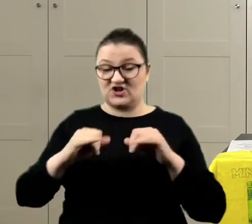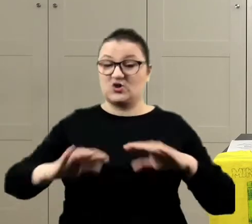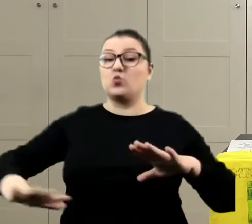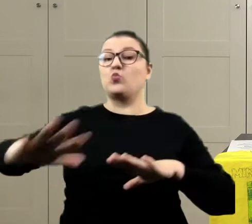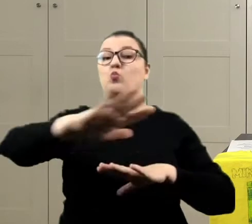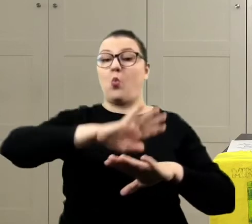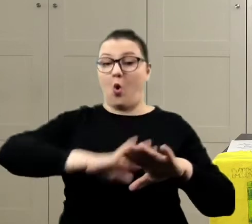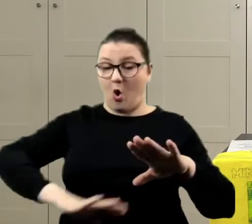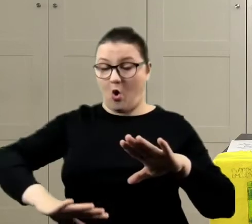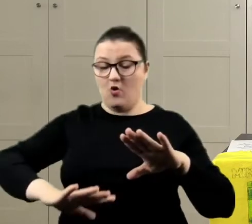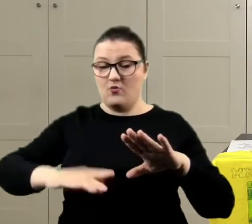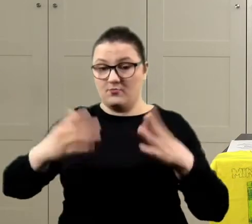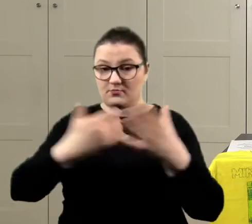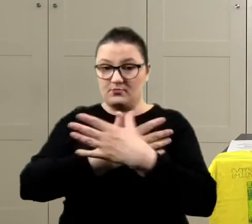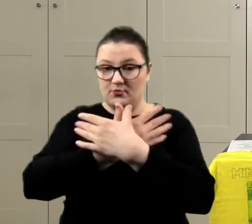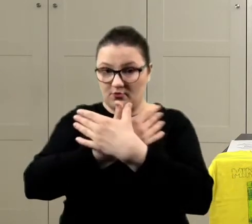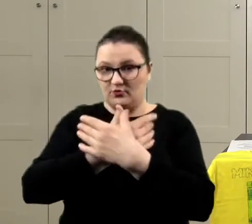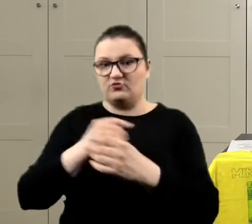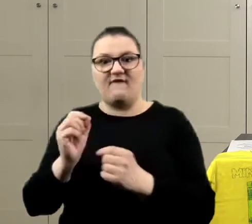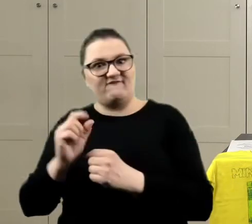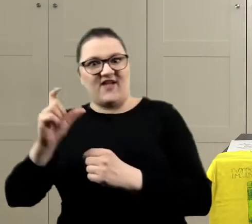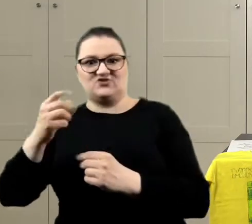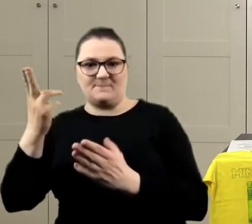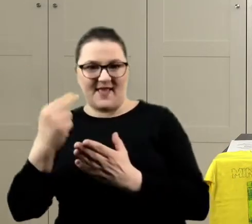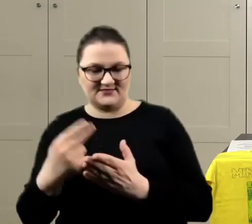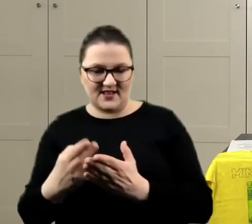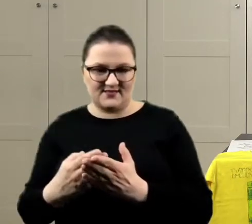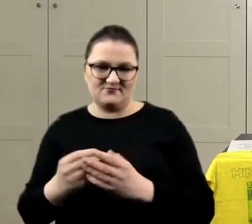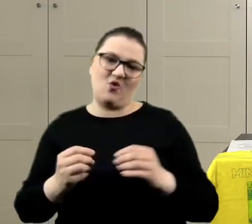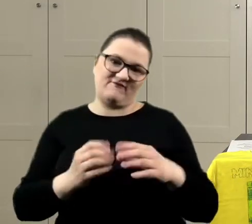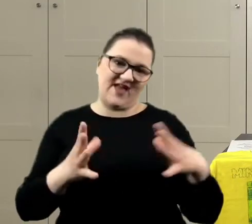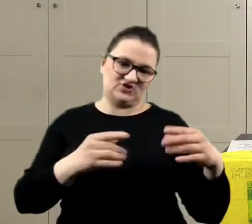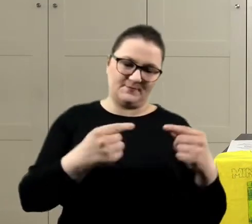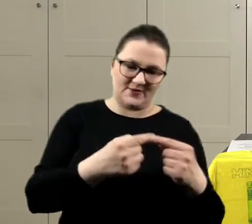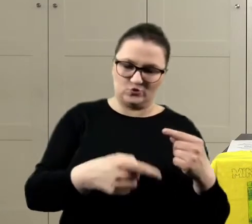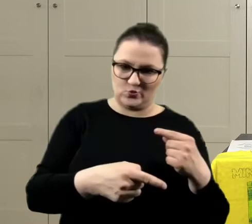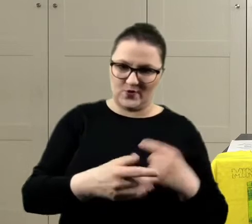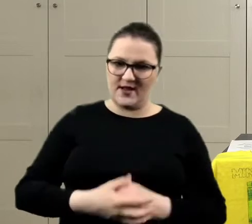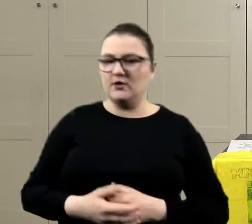naszego motyla, to weźmiemy większy pędzel, ponieważ tło jest większe. To co?